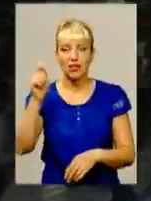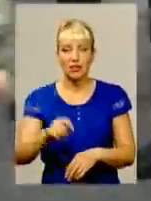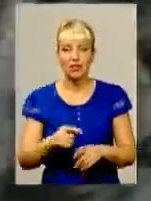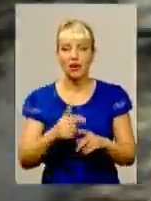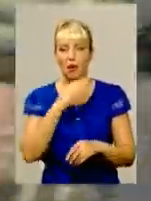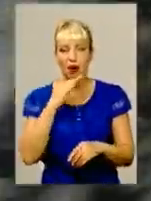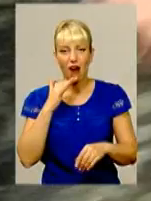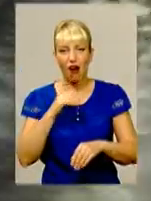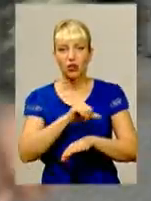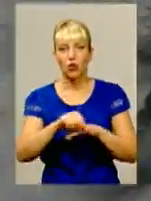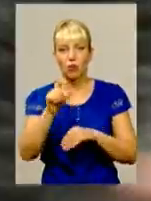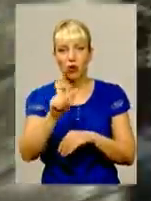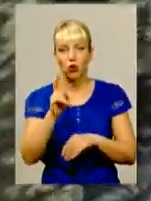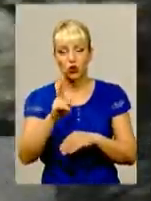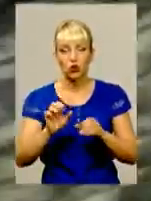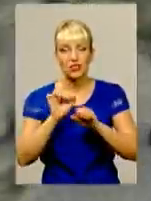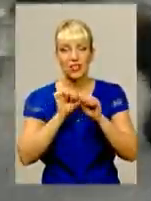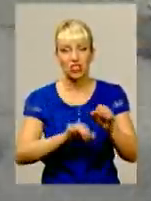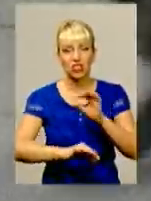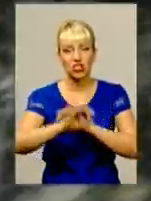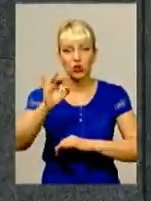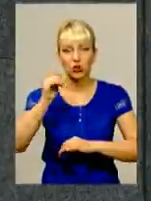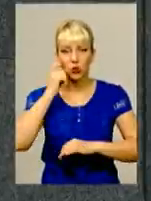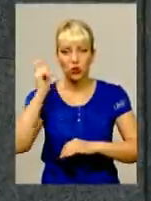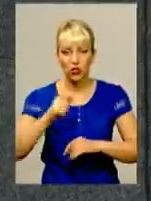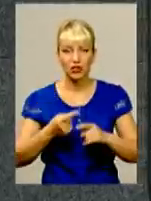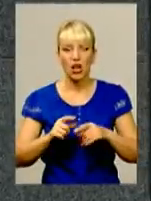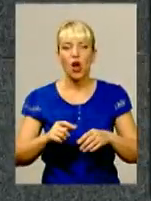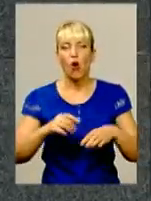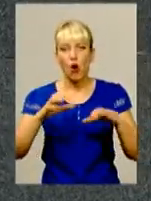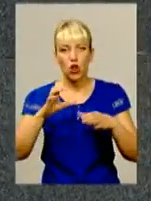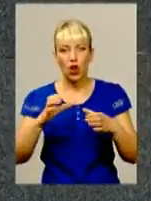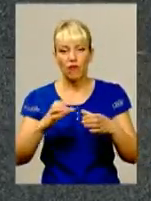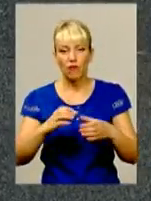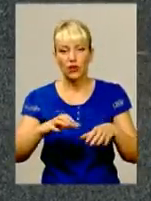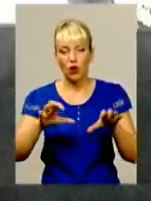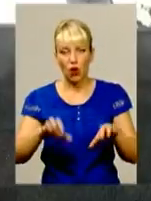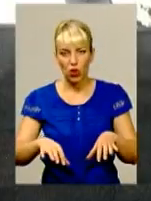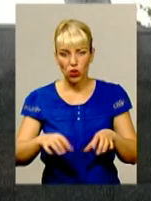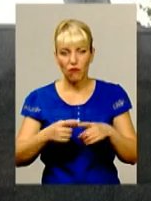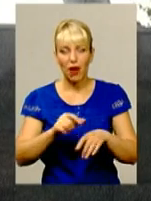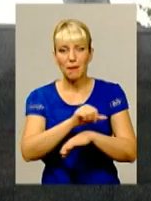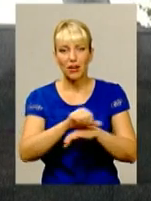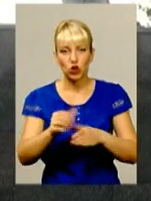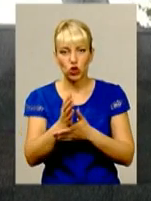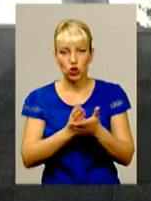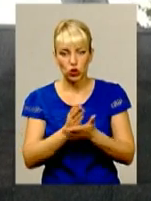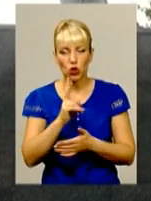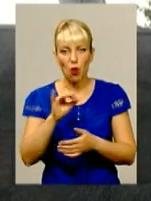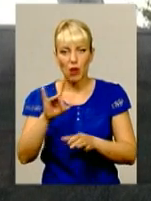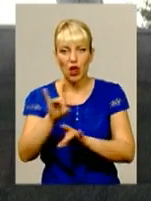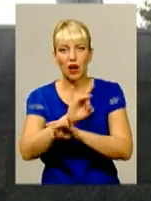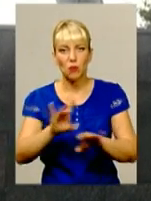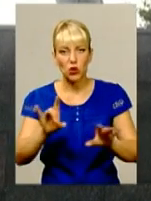захищають східні рубежі України. Голова спортивного комітету Держприкордонслужби Микола Подоляк пояснює, для тих, хто